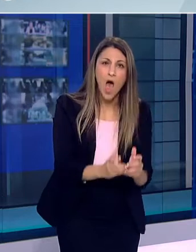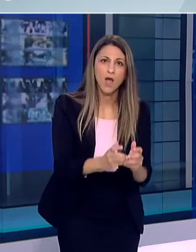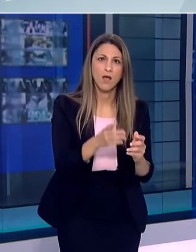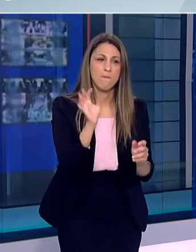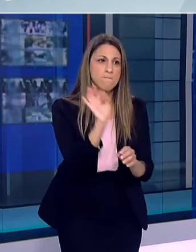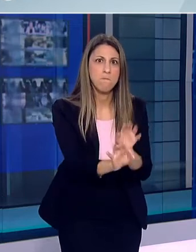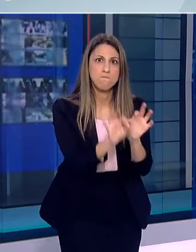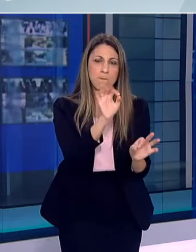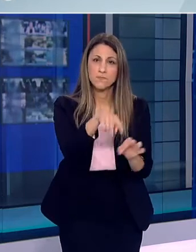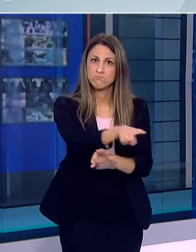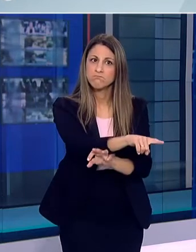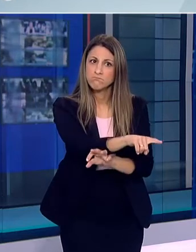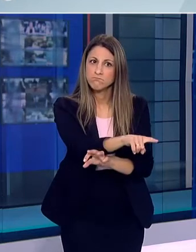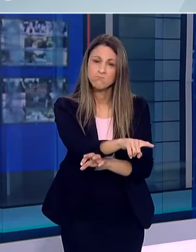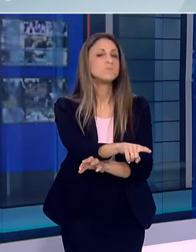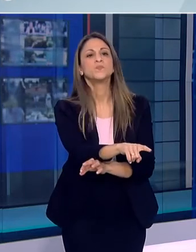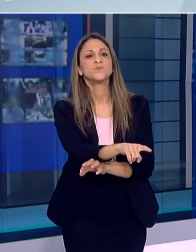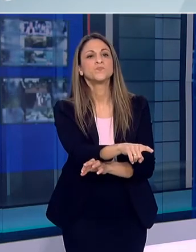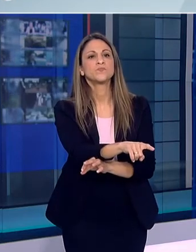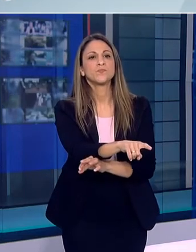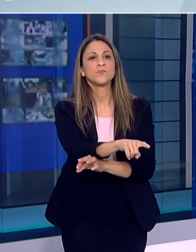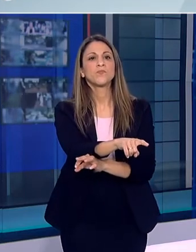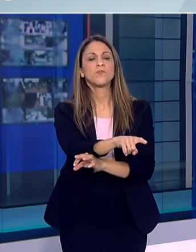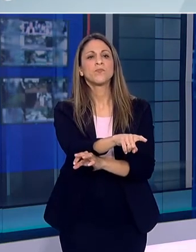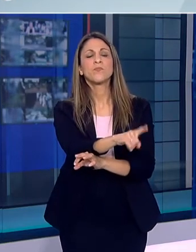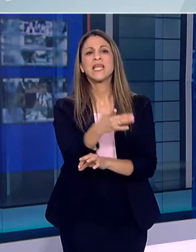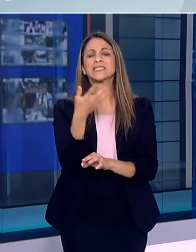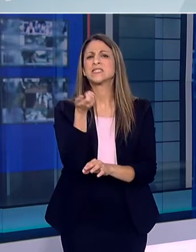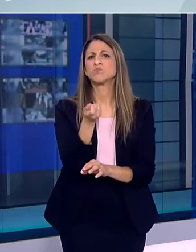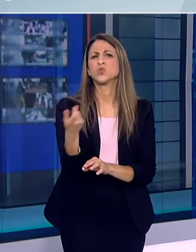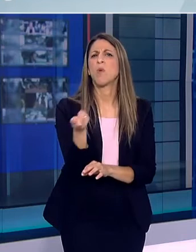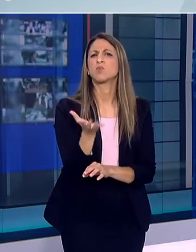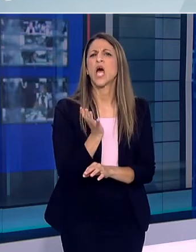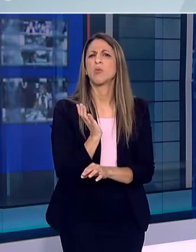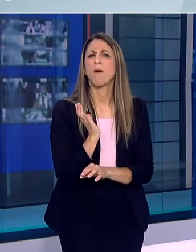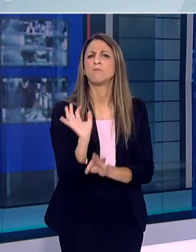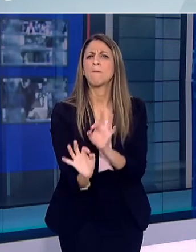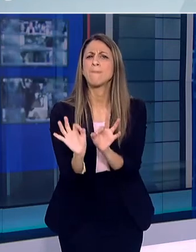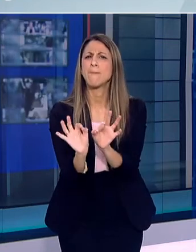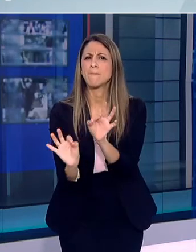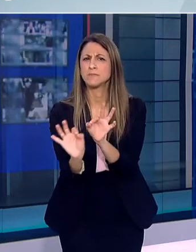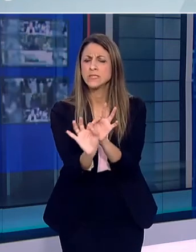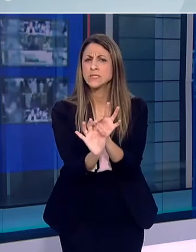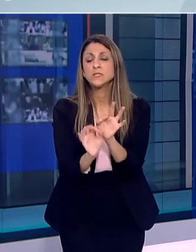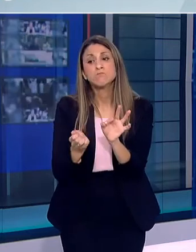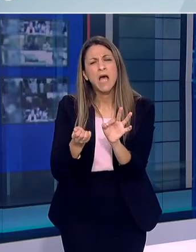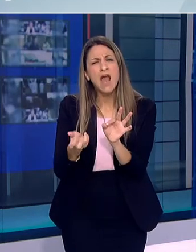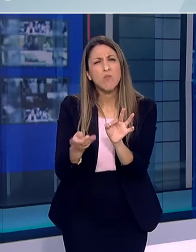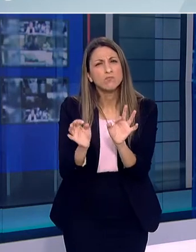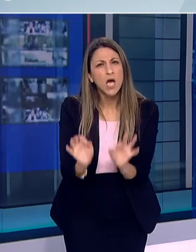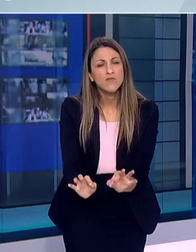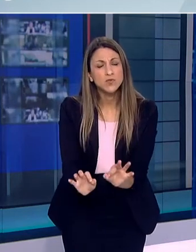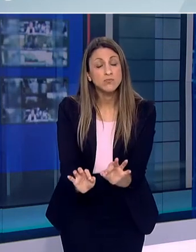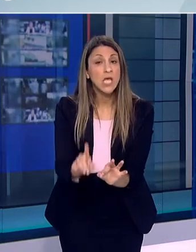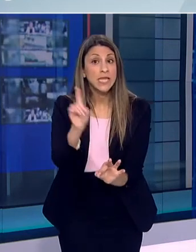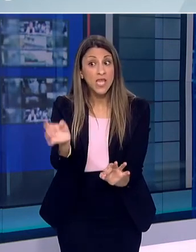με το ρομιδέν τον αναπραγωγικό ρυθμό της πανδημίας αναγκάζει και πιθανώς να αναγκαστούμε να επαναφέρουμε και κάποια